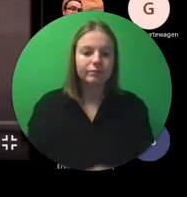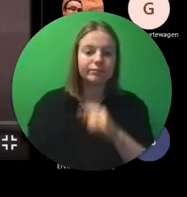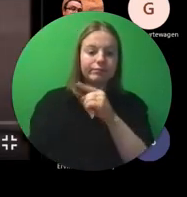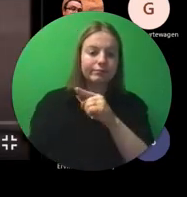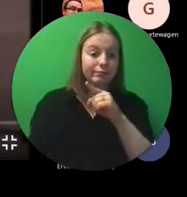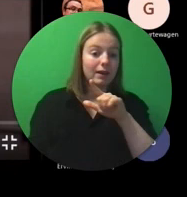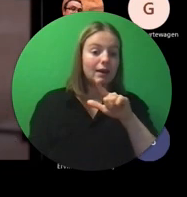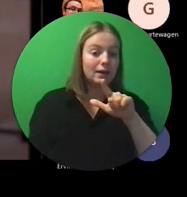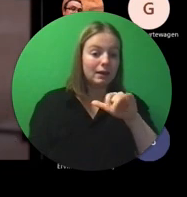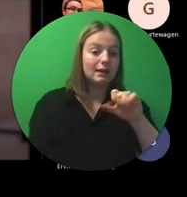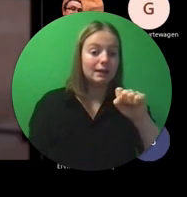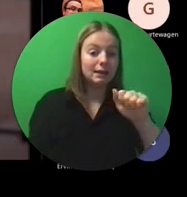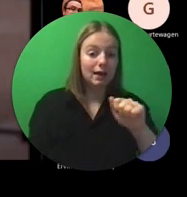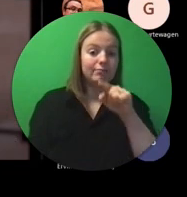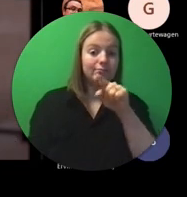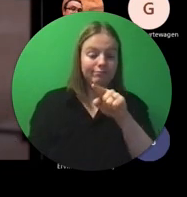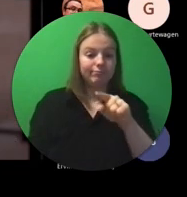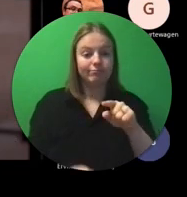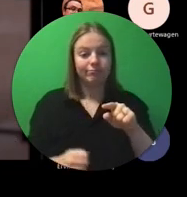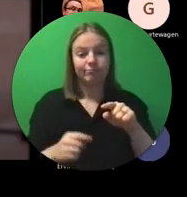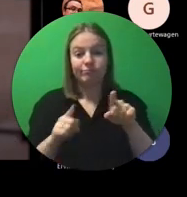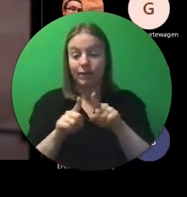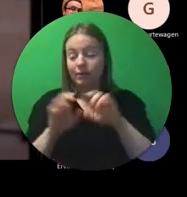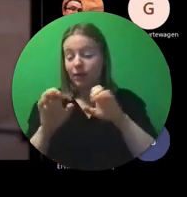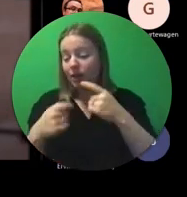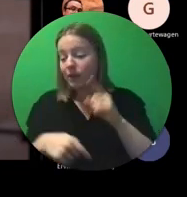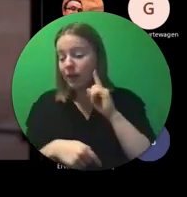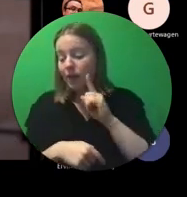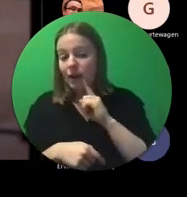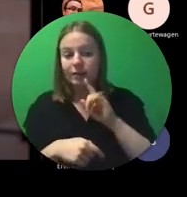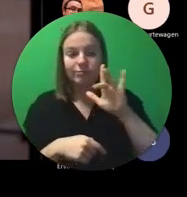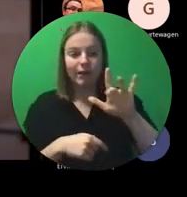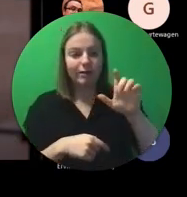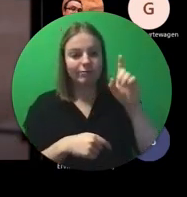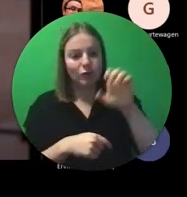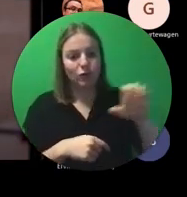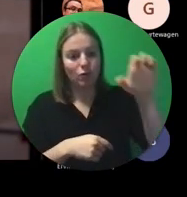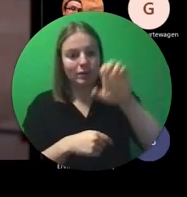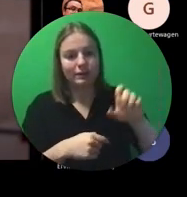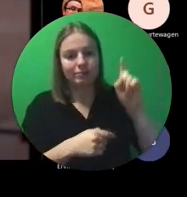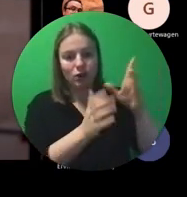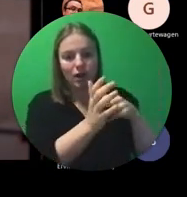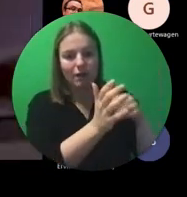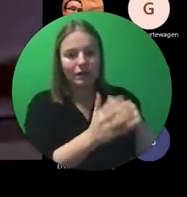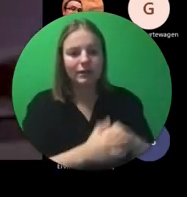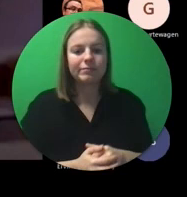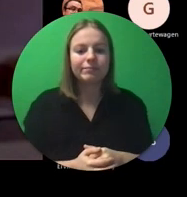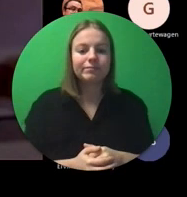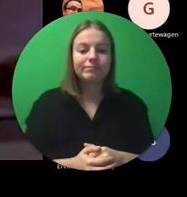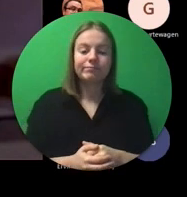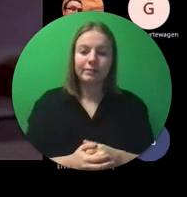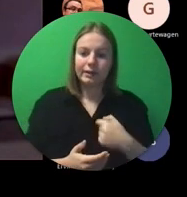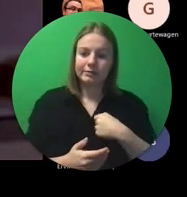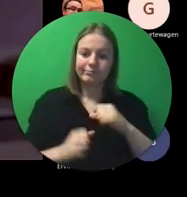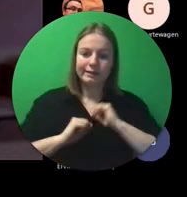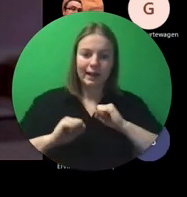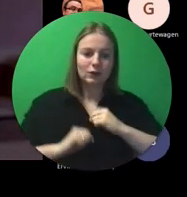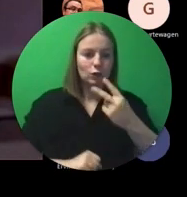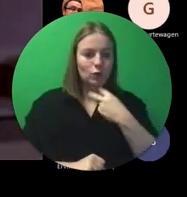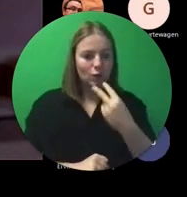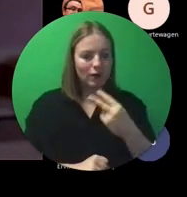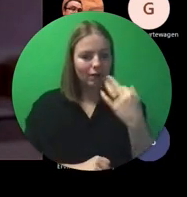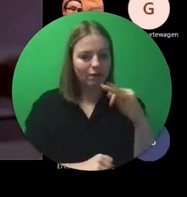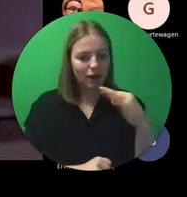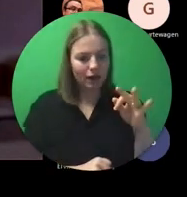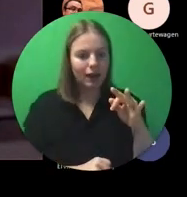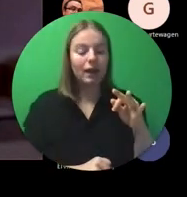Dit is Lisa. Lisa ging zoals zoveel leerlingen op Europees avontuur. Dankzij mijn stage die ik twee weken heb gedaan